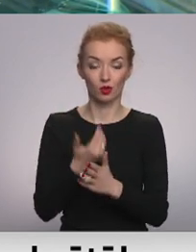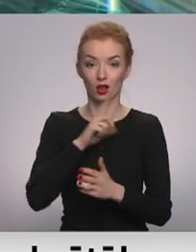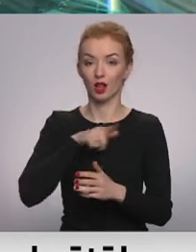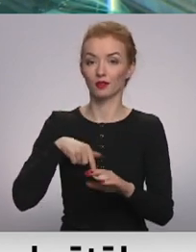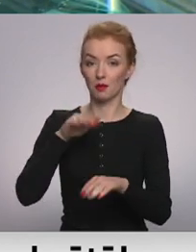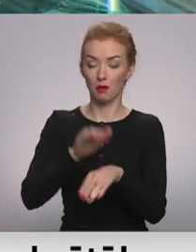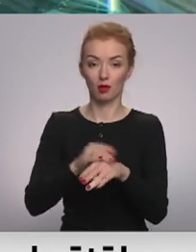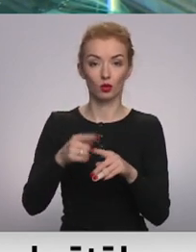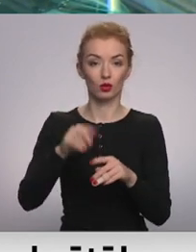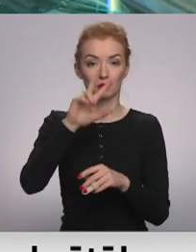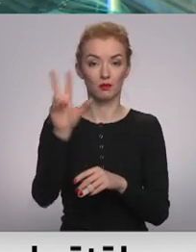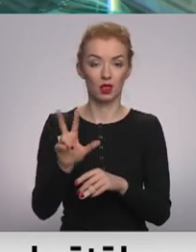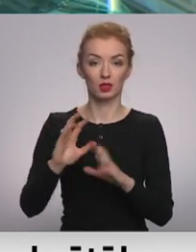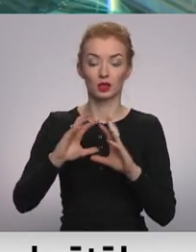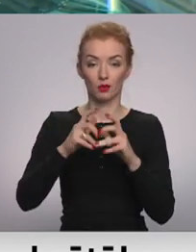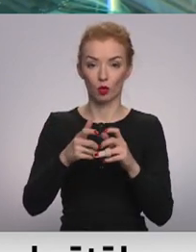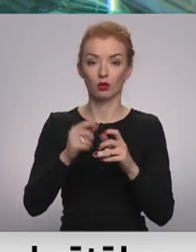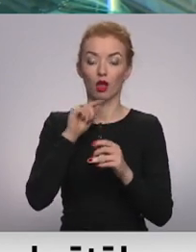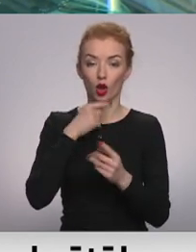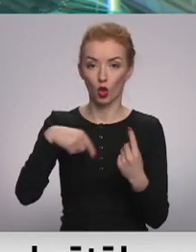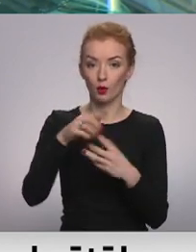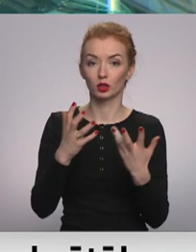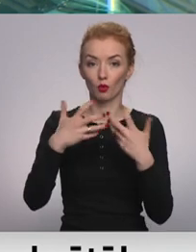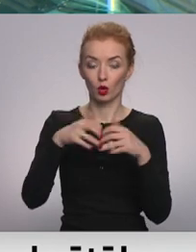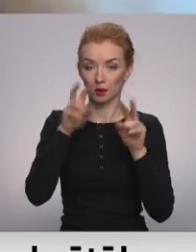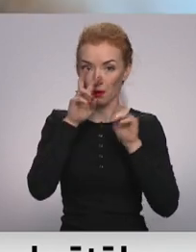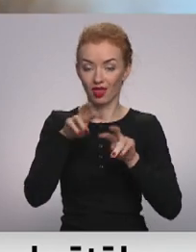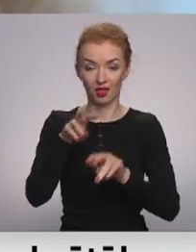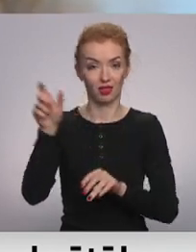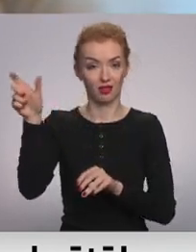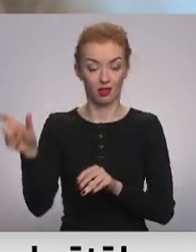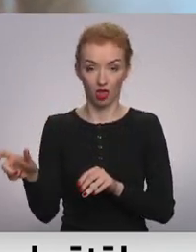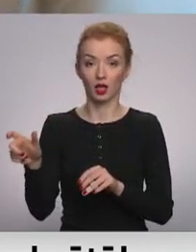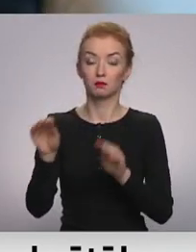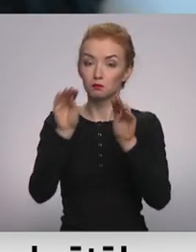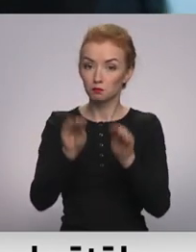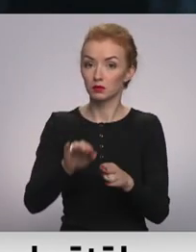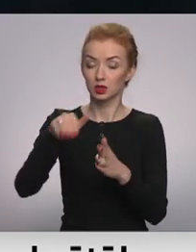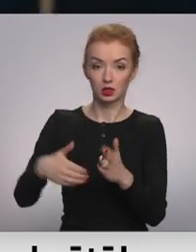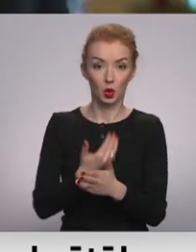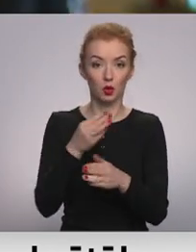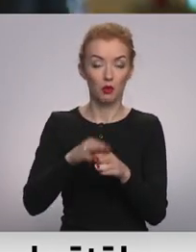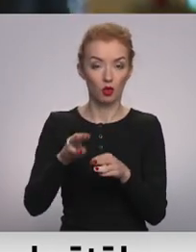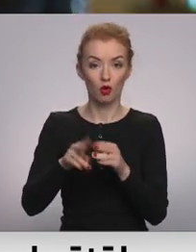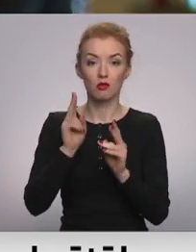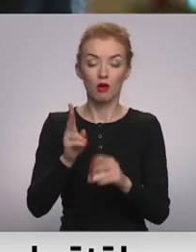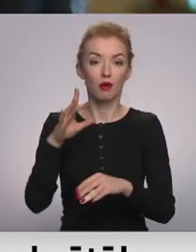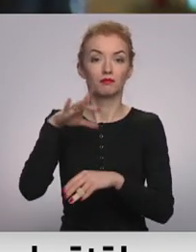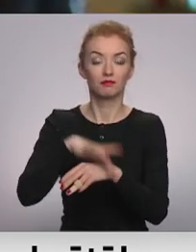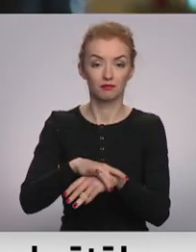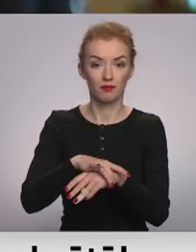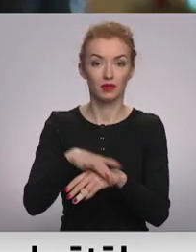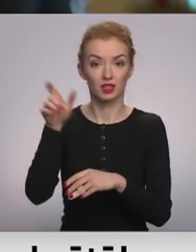Bankas un Baltijas starptautiskā ekonomikas politika studiju centra pētnieki ir izstrādājuši jaunu metodi, kā atklāt aplūkšņu algu